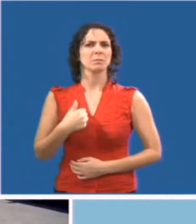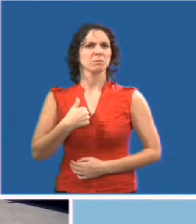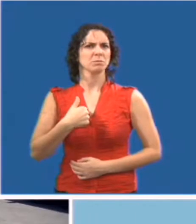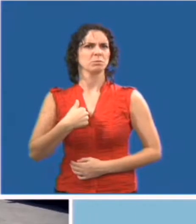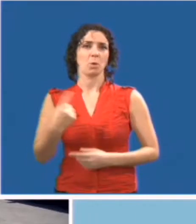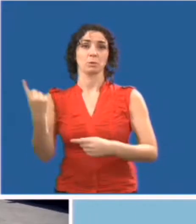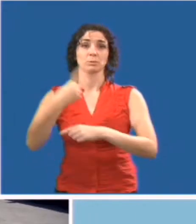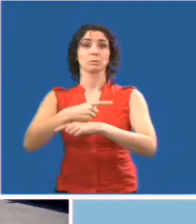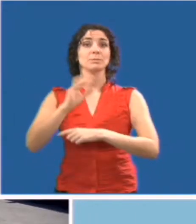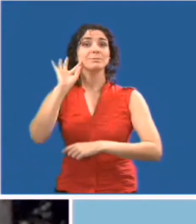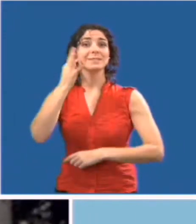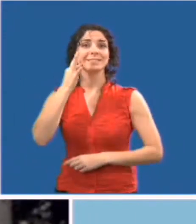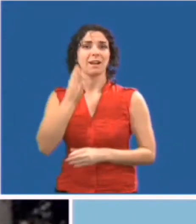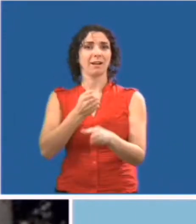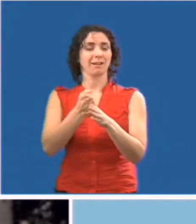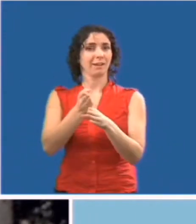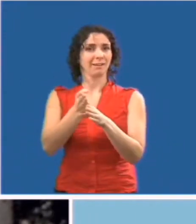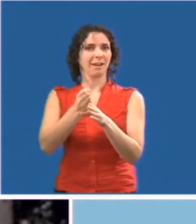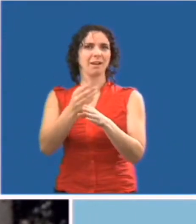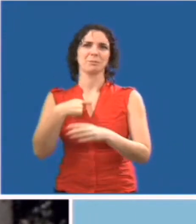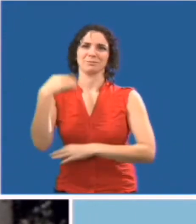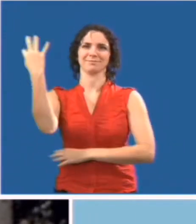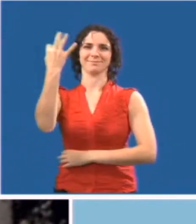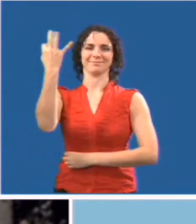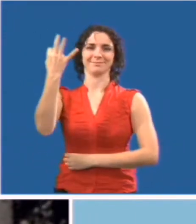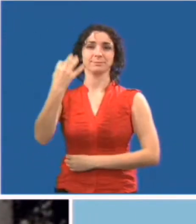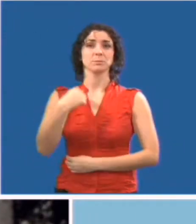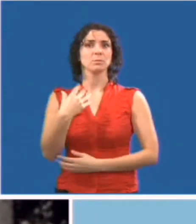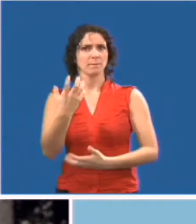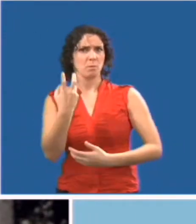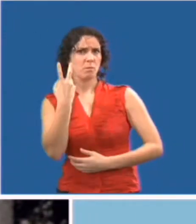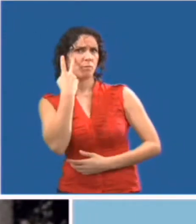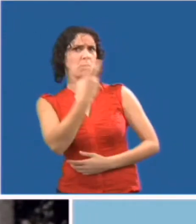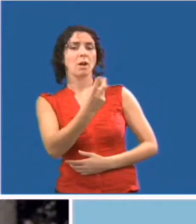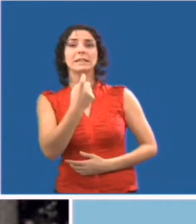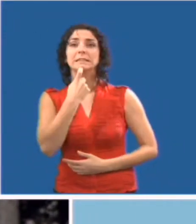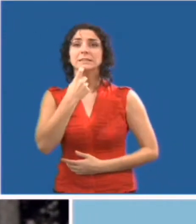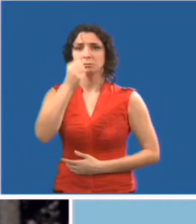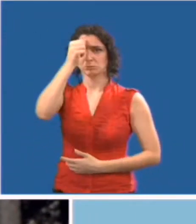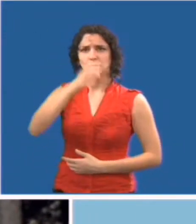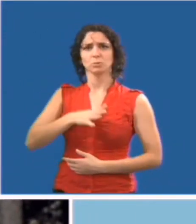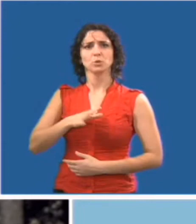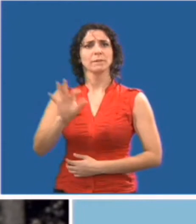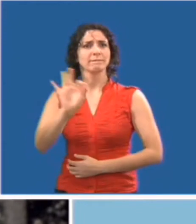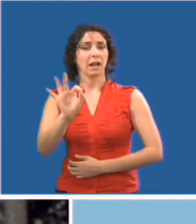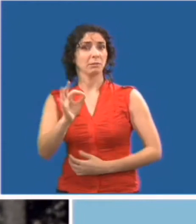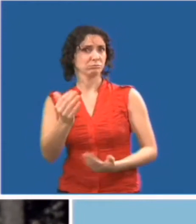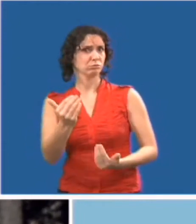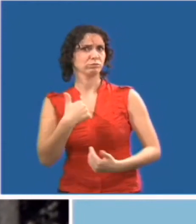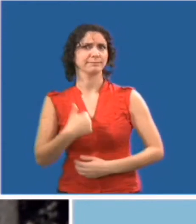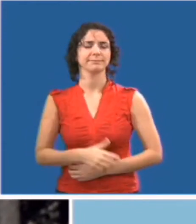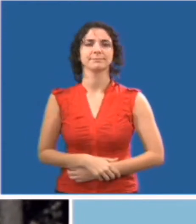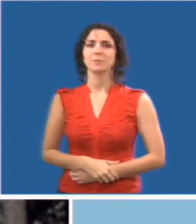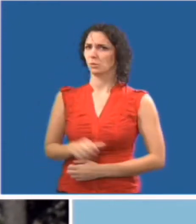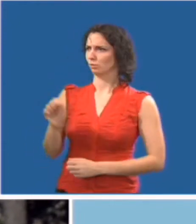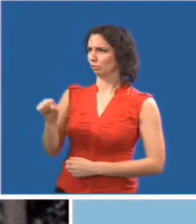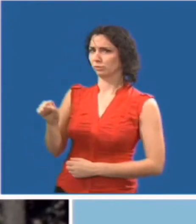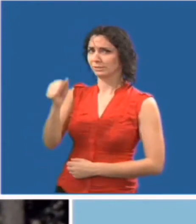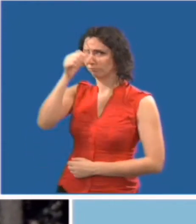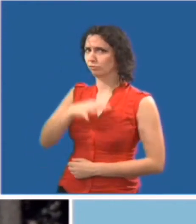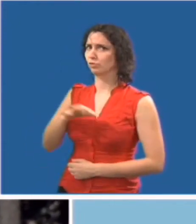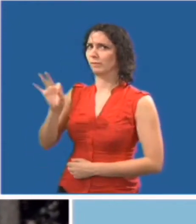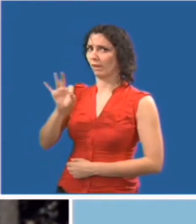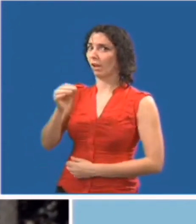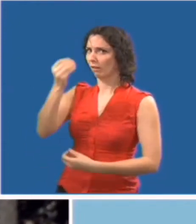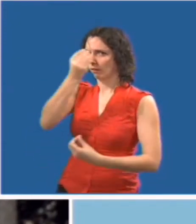présentation aux élèves à l'occasion de la journée d'orientation. En effet, M. Ferrell nous avait prévenu de votre arrivée. Alors, nous nous